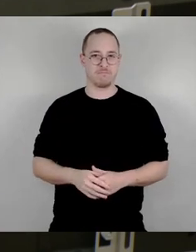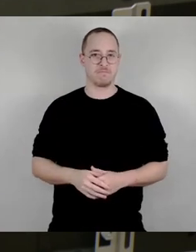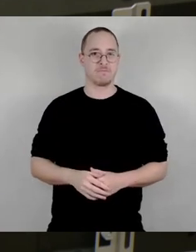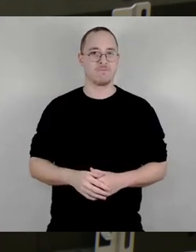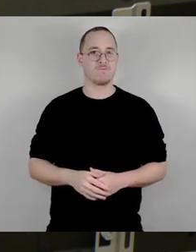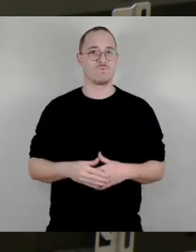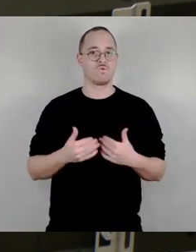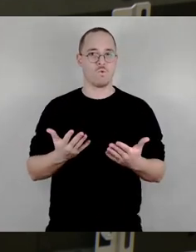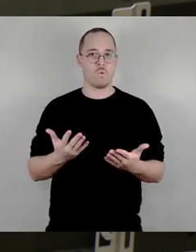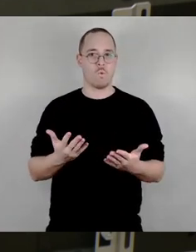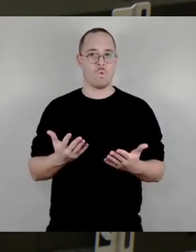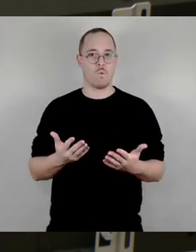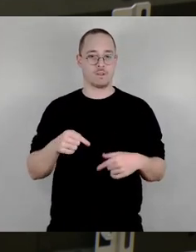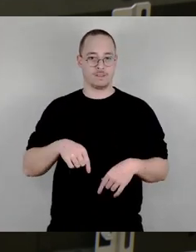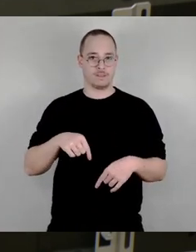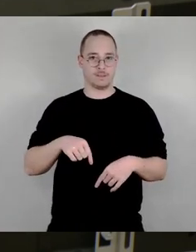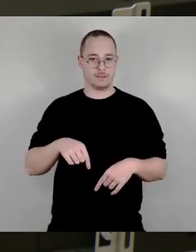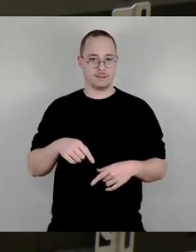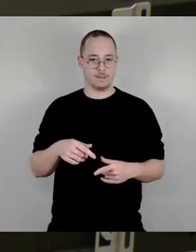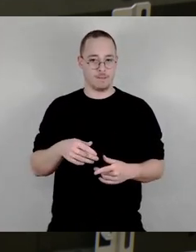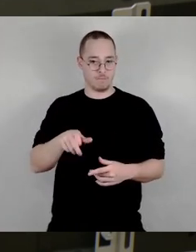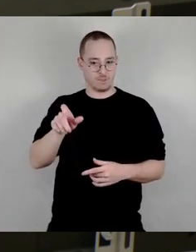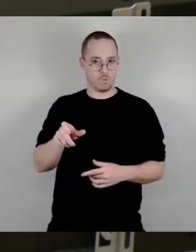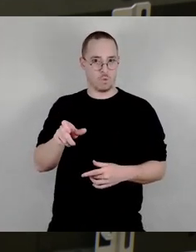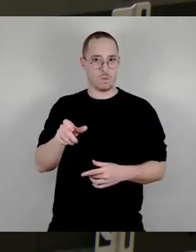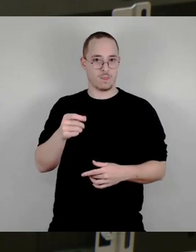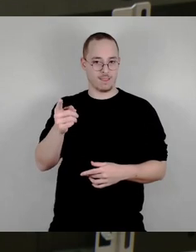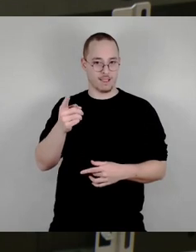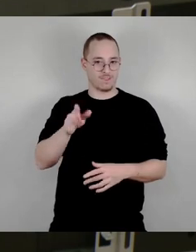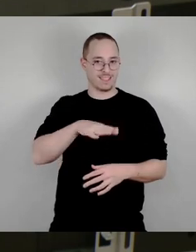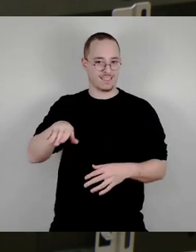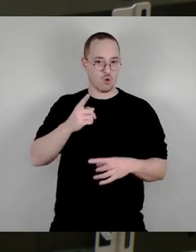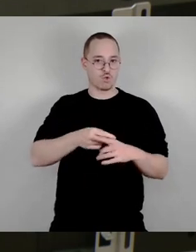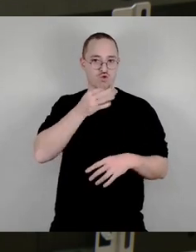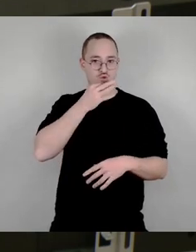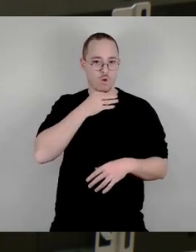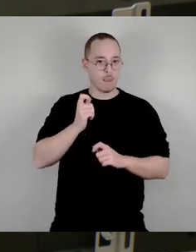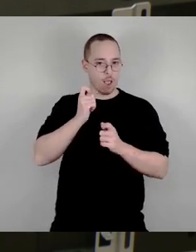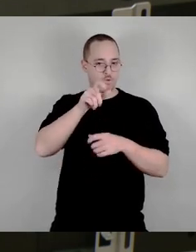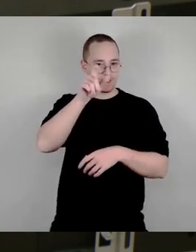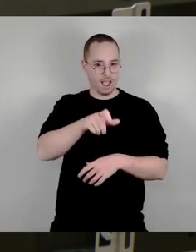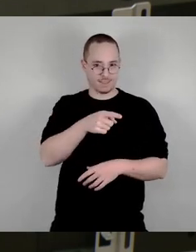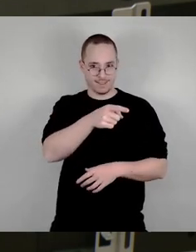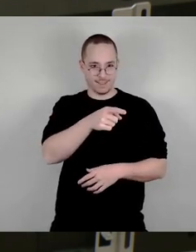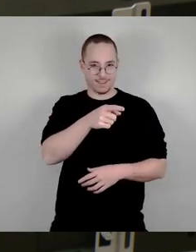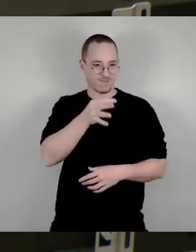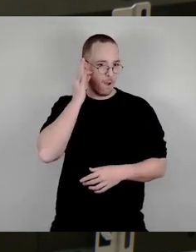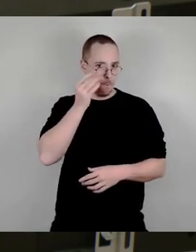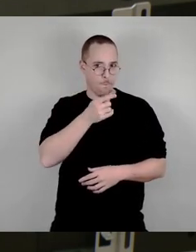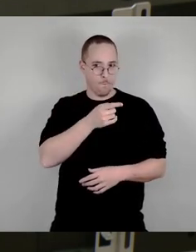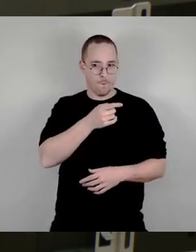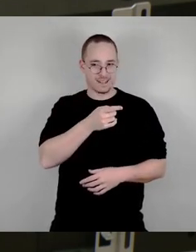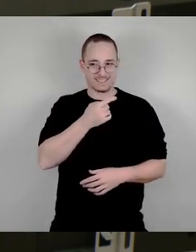Rathaus beiträgt, nämlich die Kinder- und Jugendbeauftragte, die immer um jeden Euro betteln muss,